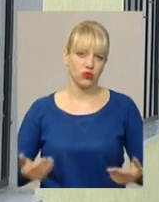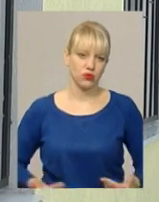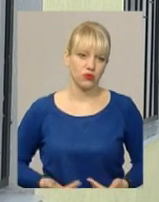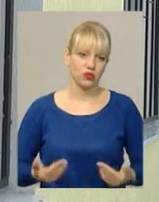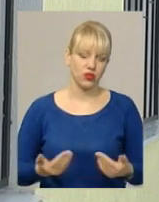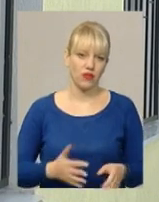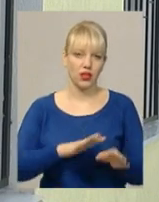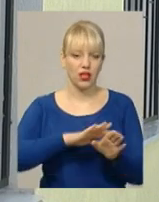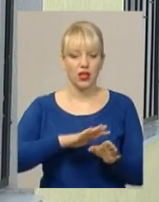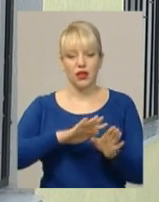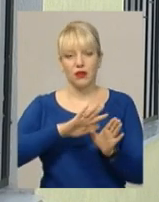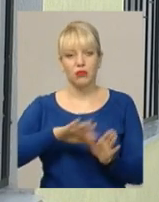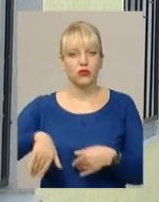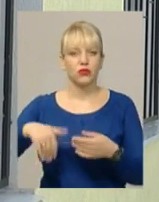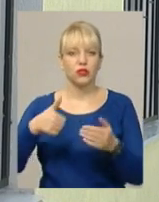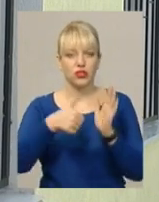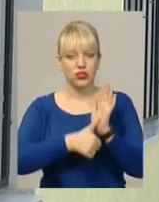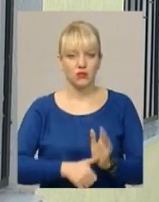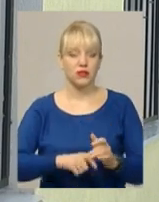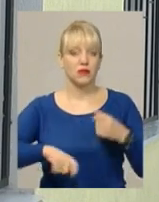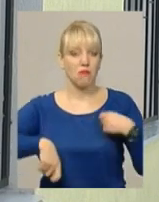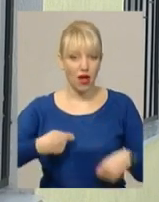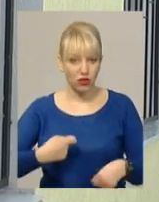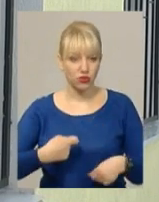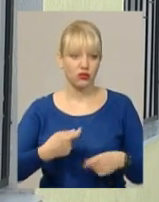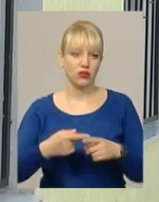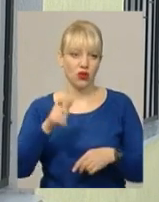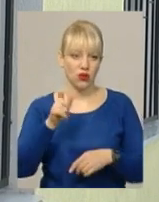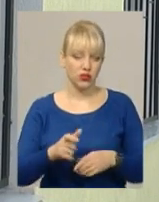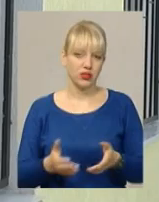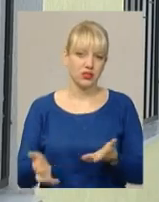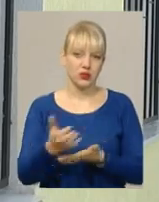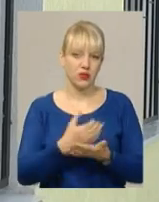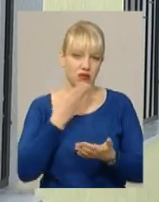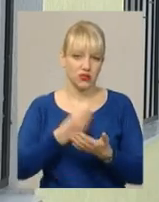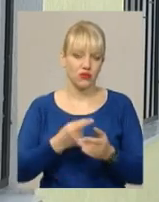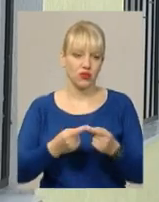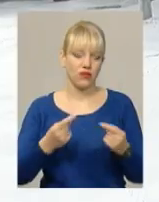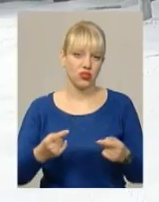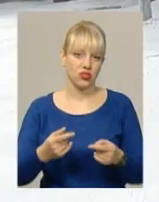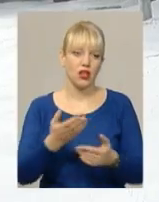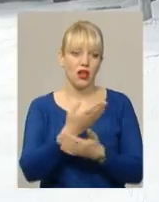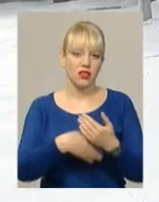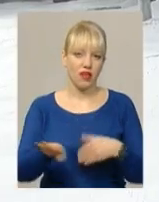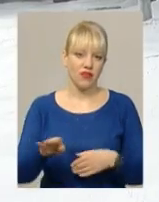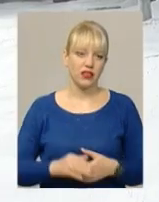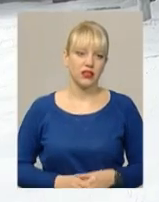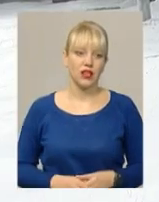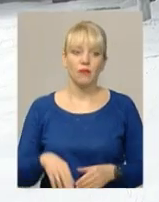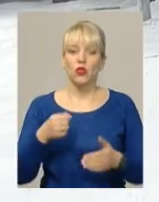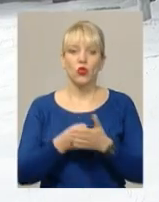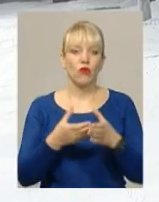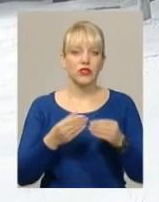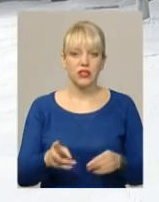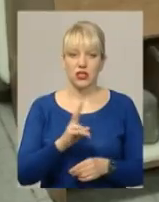6 місяців марно, просто він вбирає свої вещи і на вихід. Втім, до весни нікого із